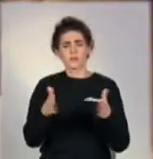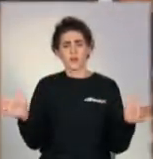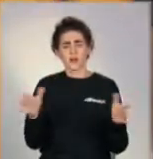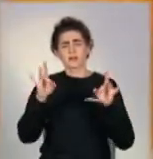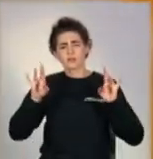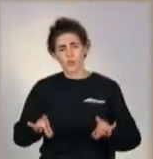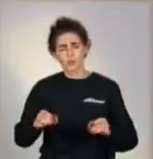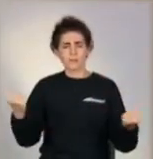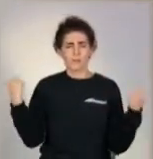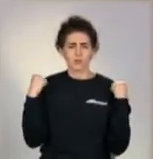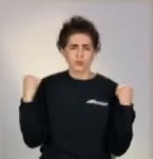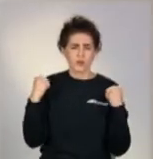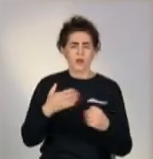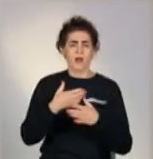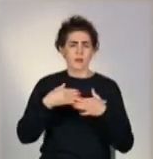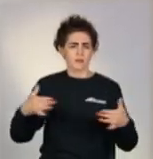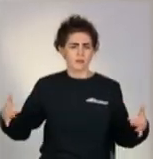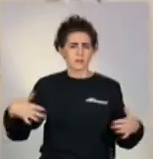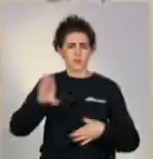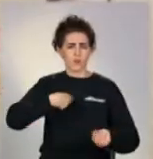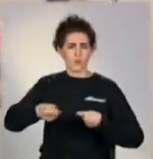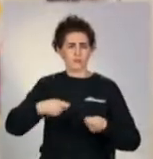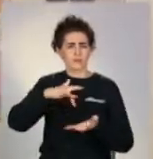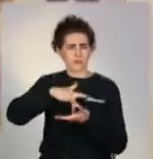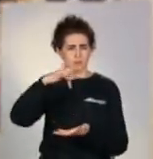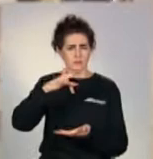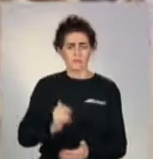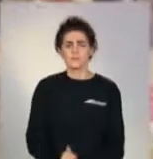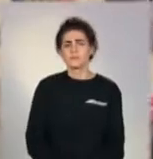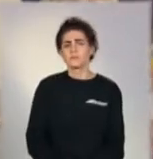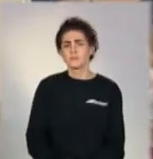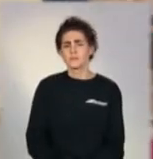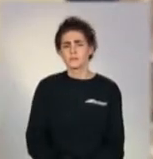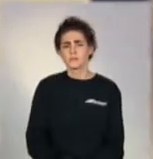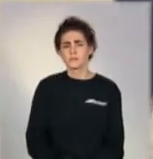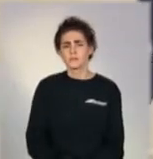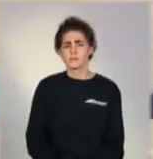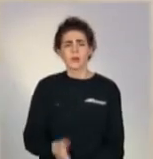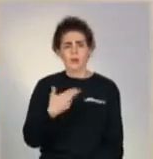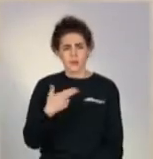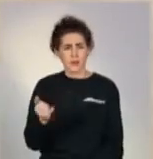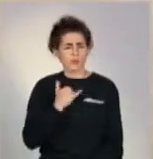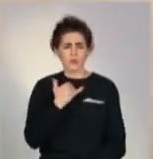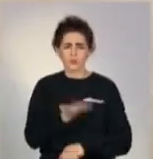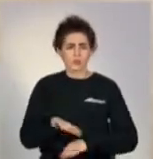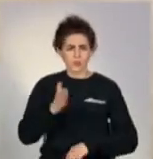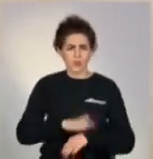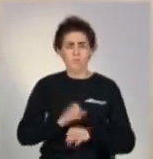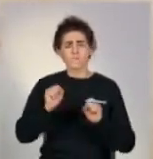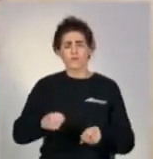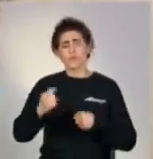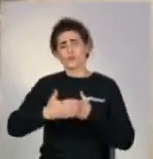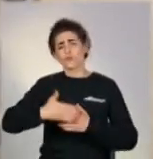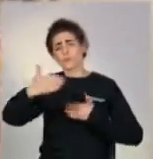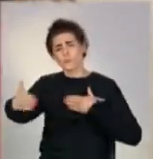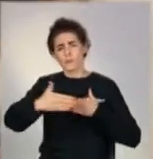ресторани, спортзали, торгові центри. Донедавна ось така картина нам здавалась нереальною. Так як віддалятися від дому, більше ніж